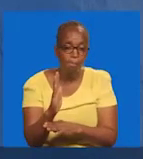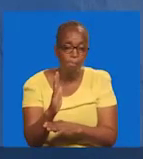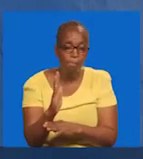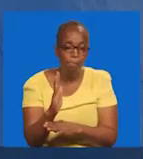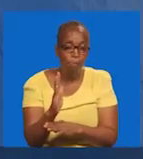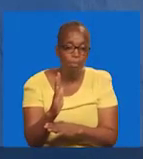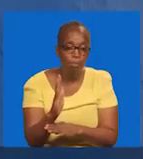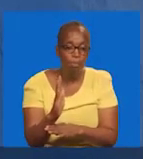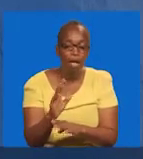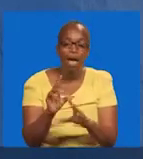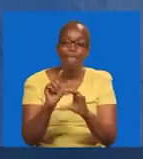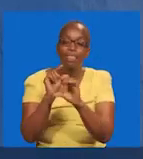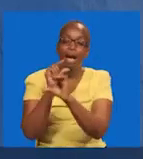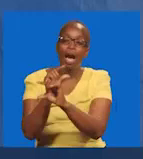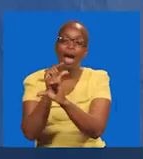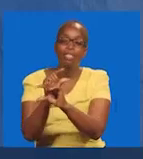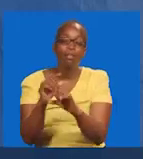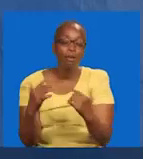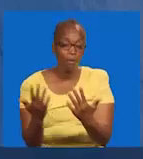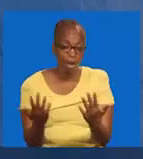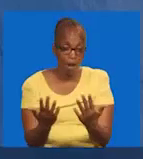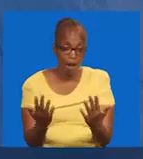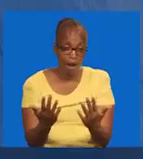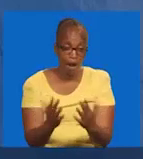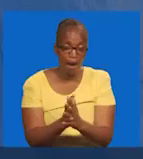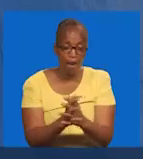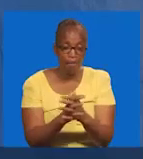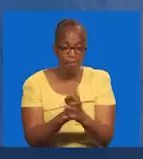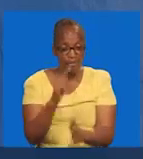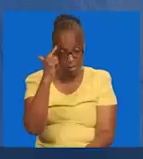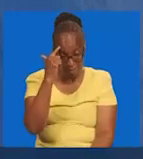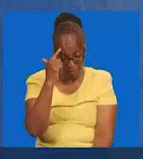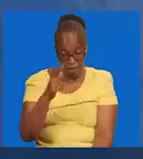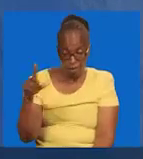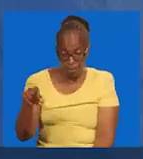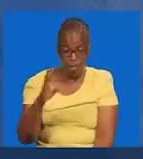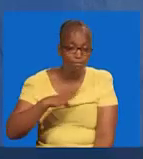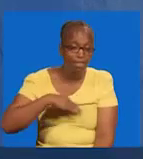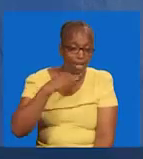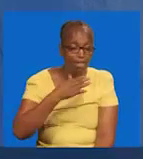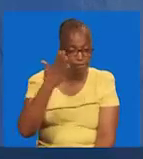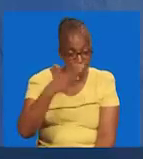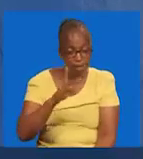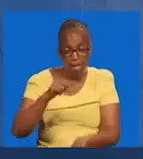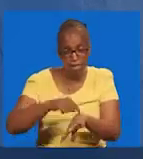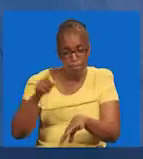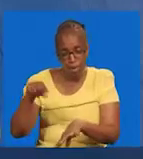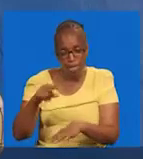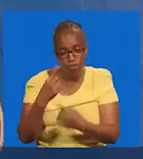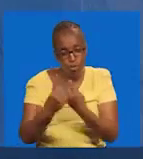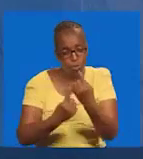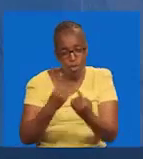Wanawake. Walinzi wako hapi. Ni kama wamekufa. Wakati